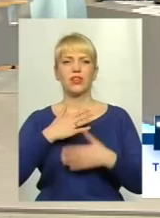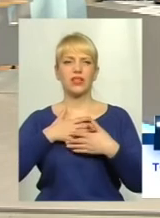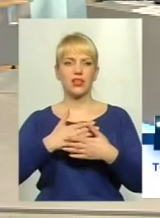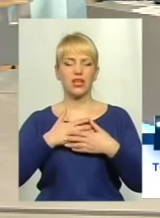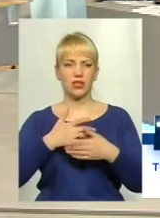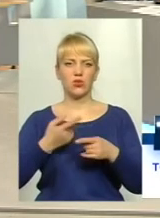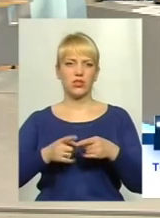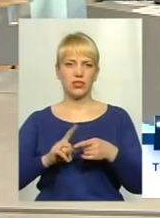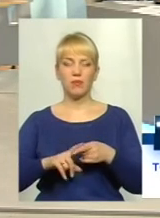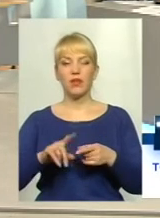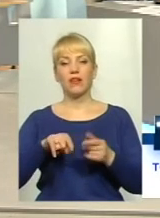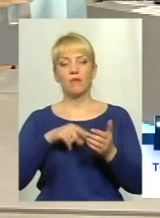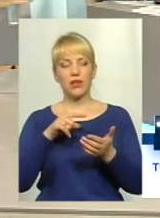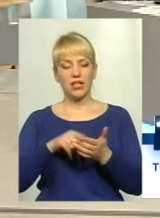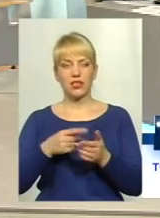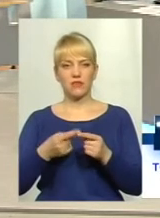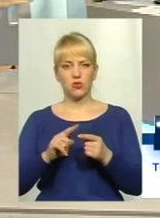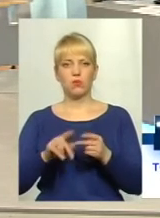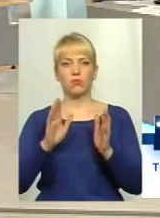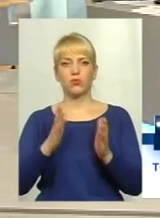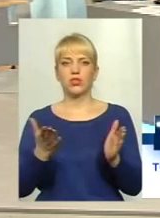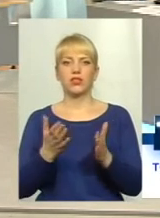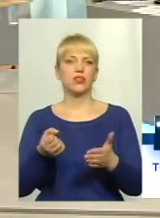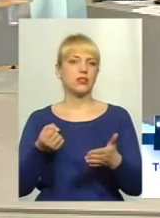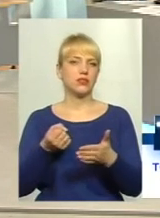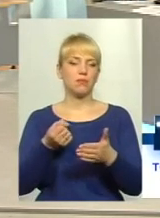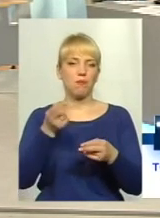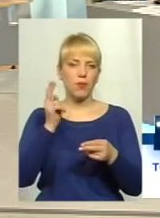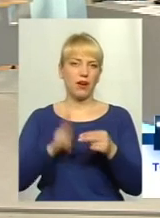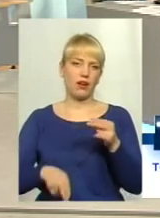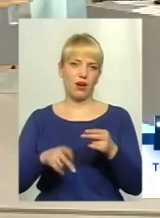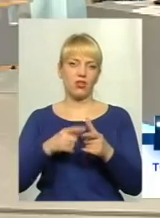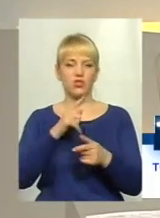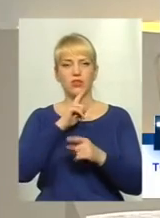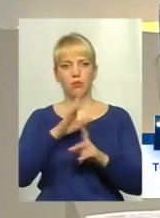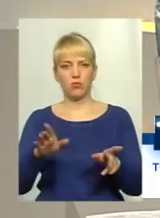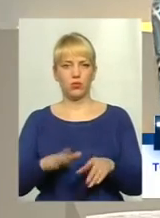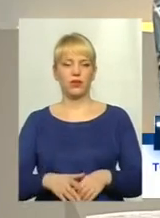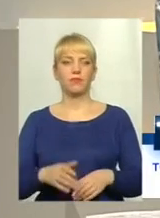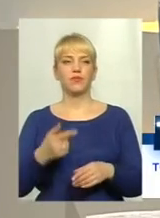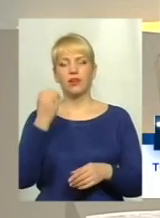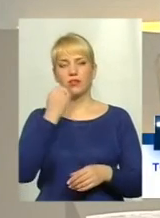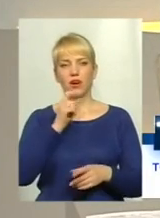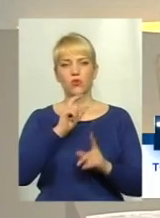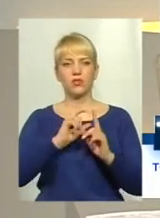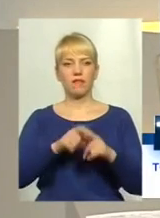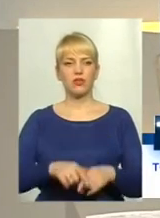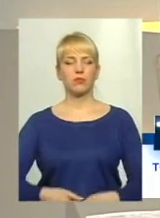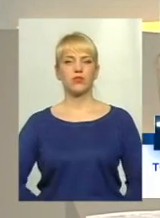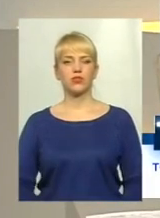От в цьому питанні, буде колись покладений якийсь край, чи не буде? Дякую за відування.